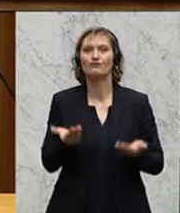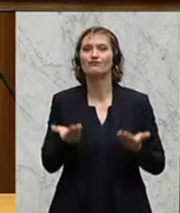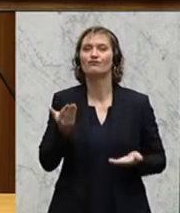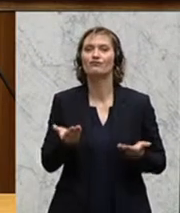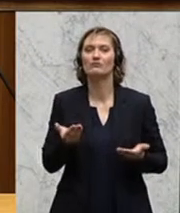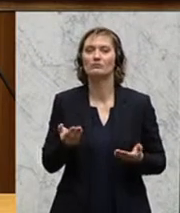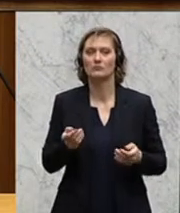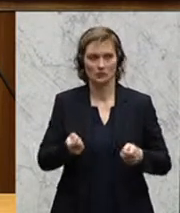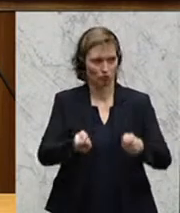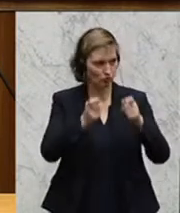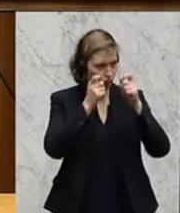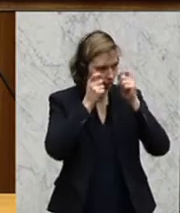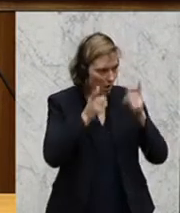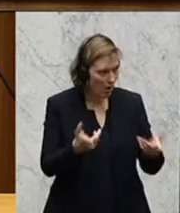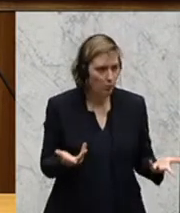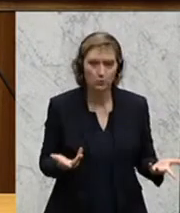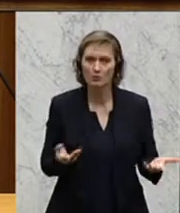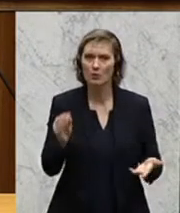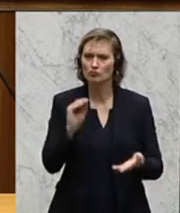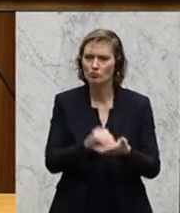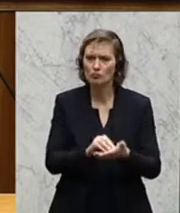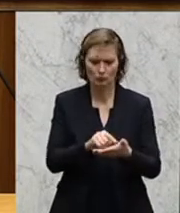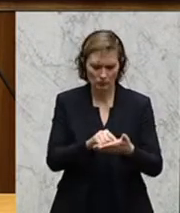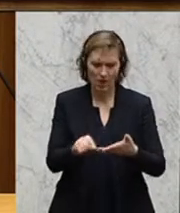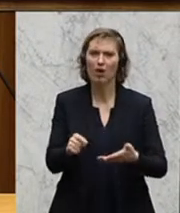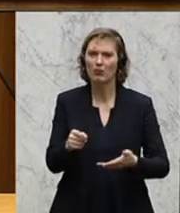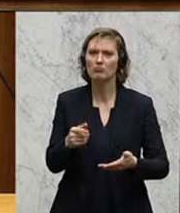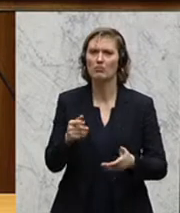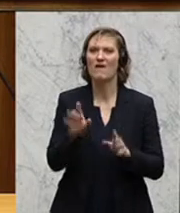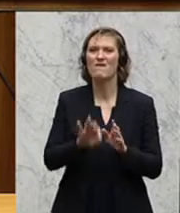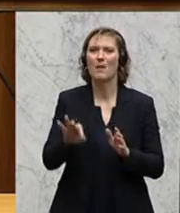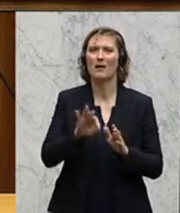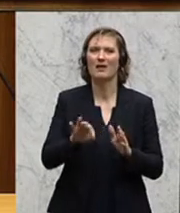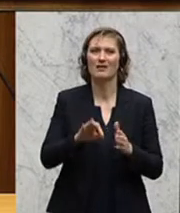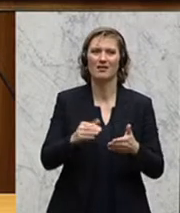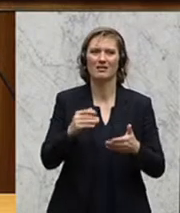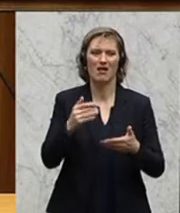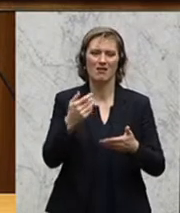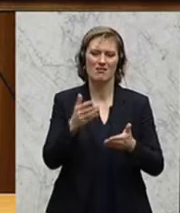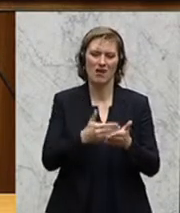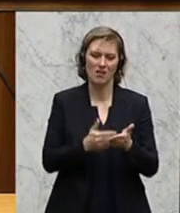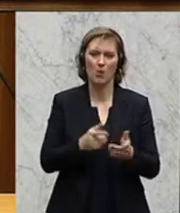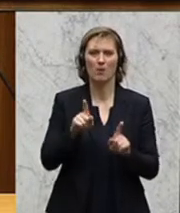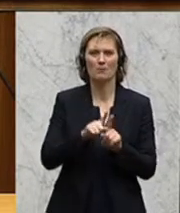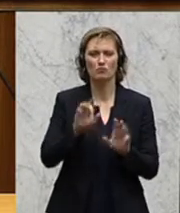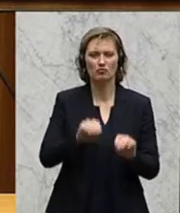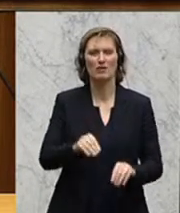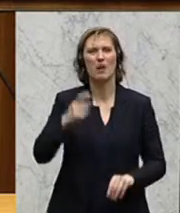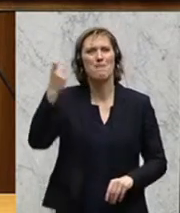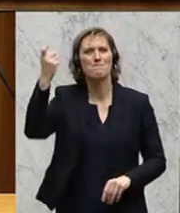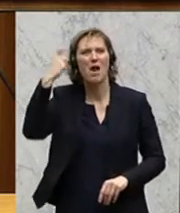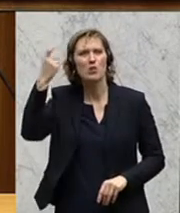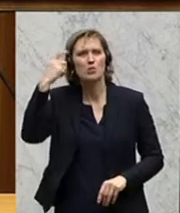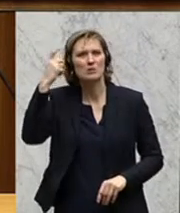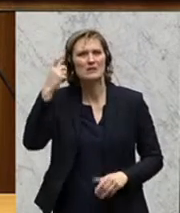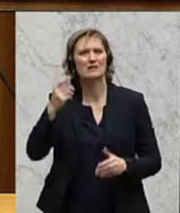man staune, dass weiterhin hier in diesem Deliktskatalog Meinungsdelikte drinnen sind. Meinungsdelikte, die ich